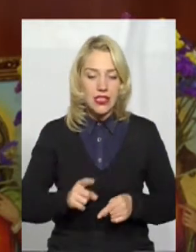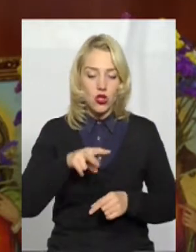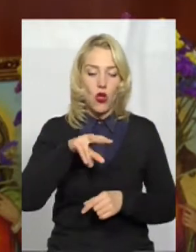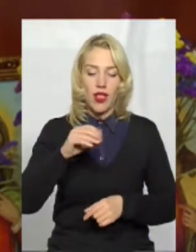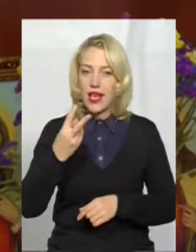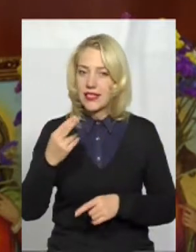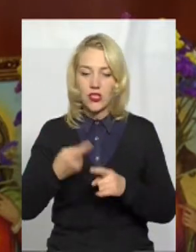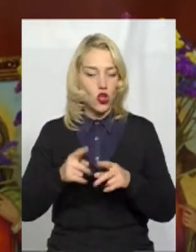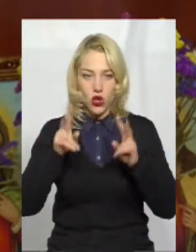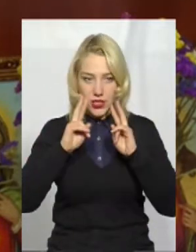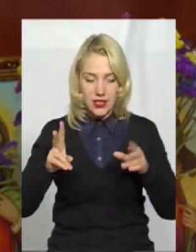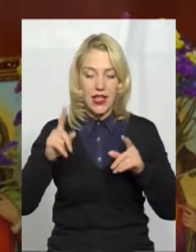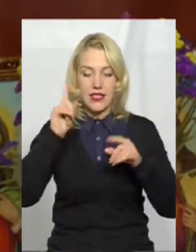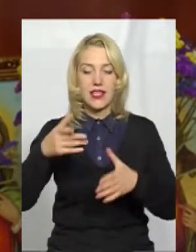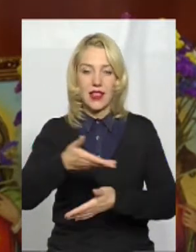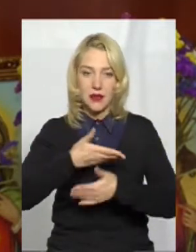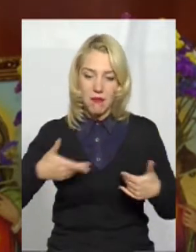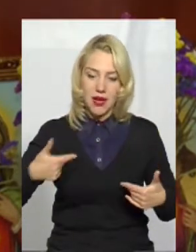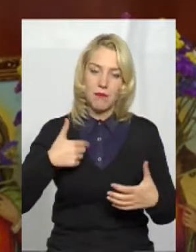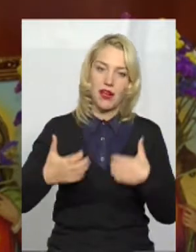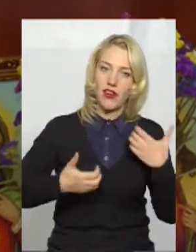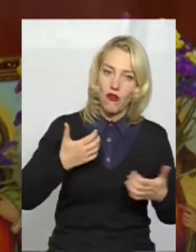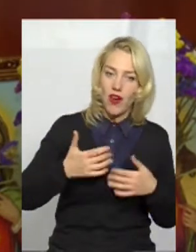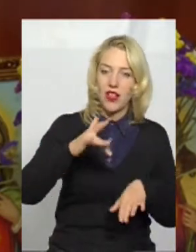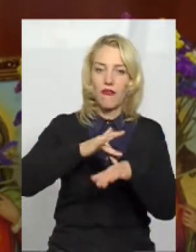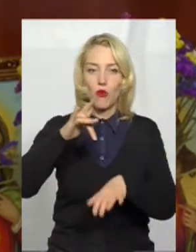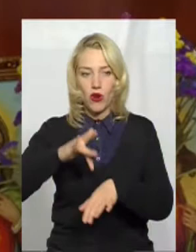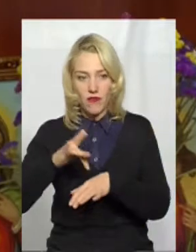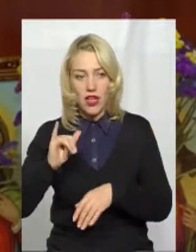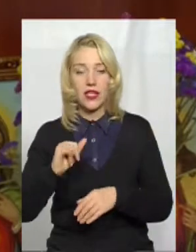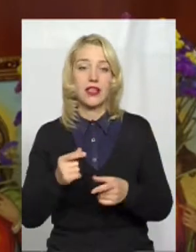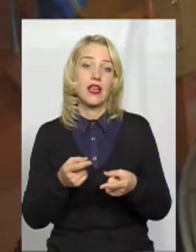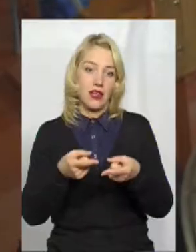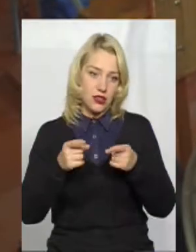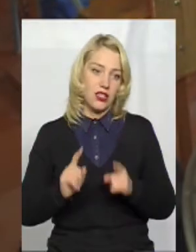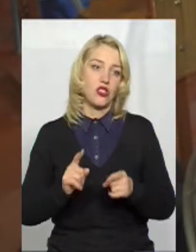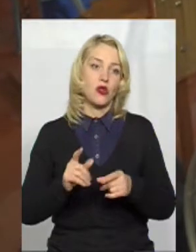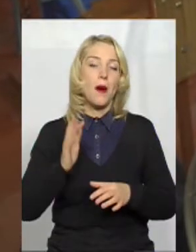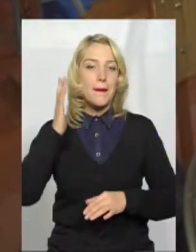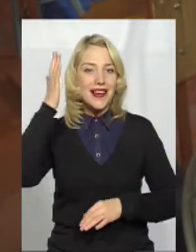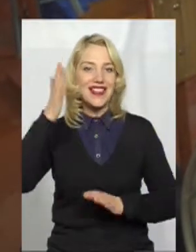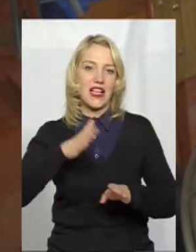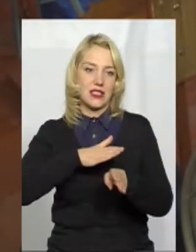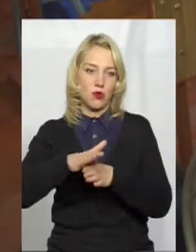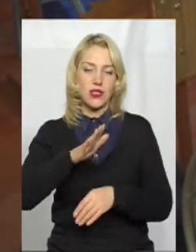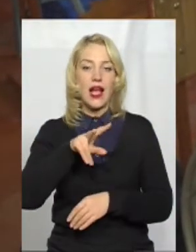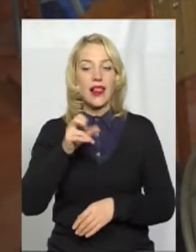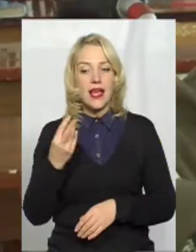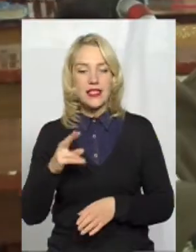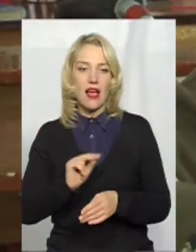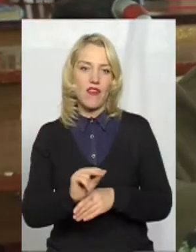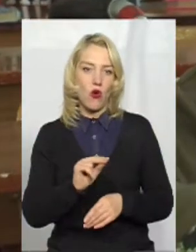знала. Знали ми, ми хвилювалися, переживали, вболівали. Дійсно, мрія збулася. Леся Шевчук виховує дитину з